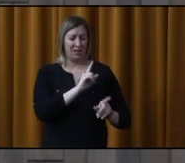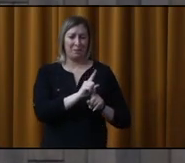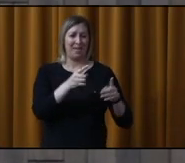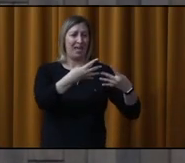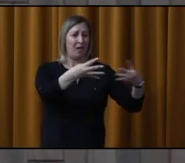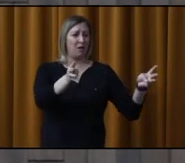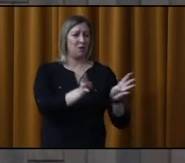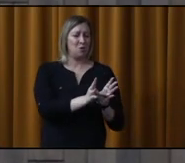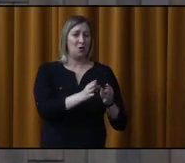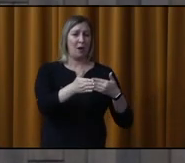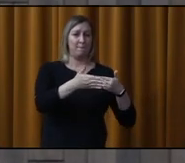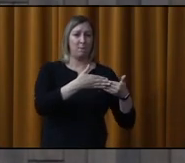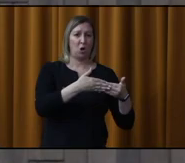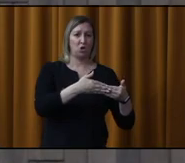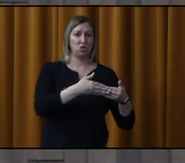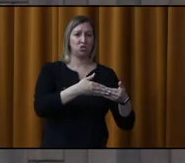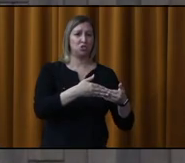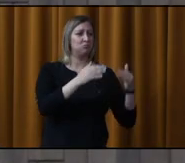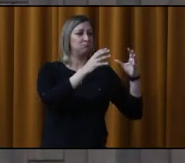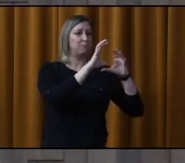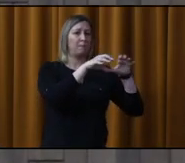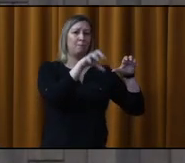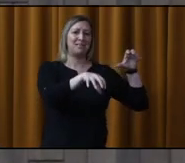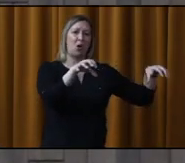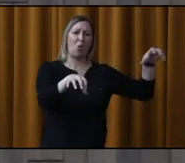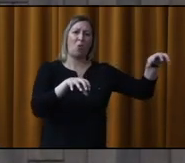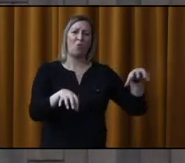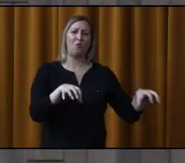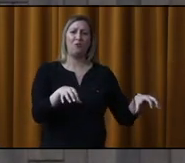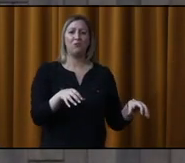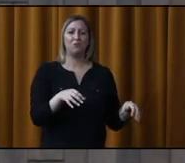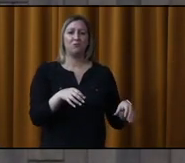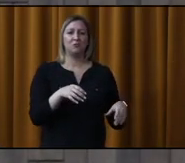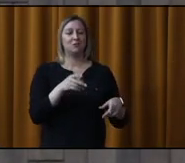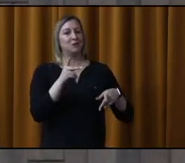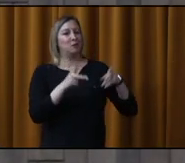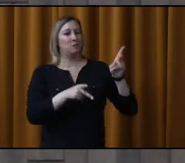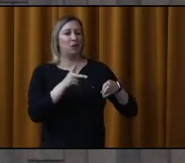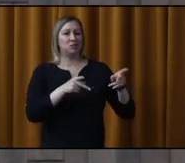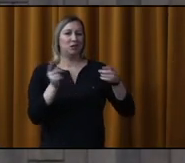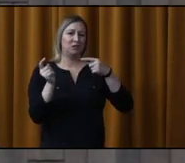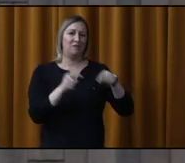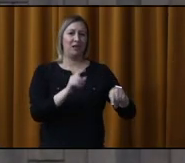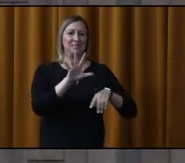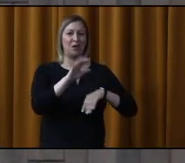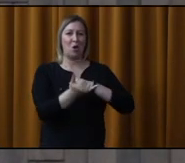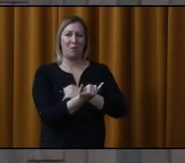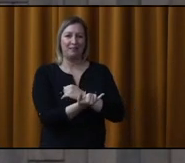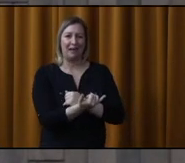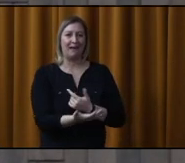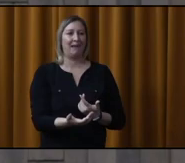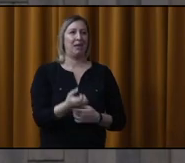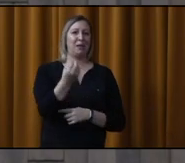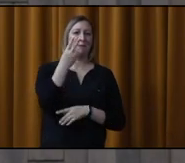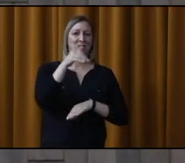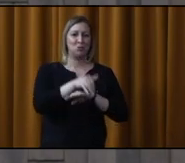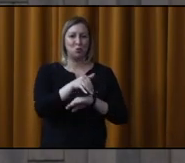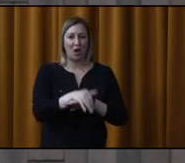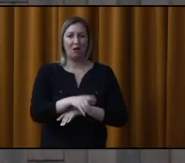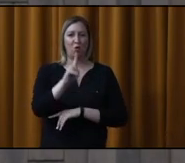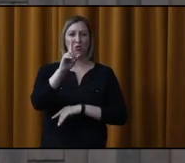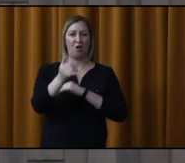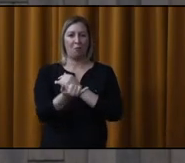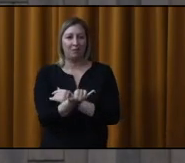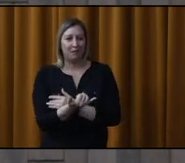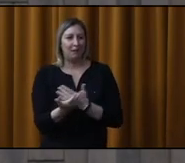était tellement proche des résidences où il a été mis. Il y a des gens qui venaient, malheureusement, à 5 heures le matin, à minuit, à 1